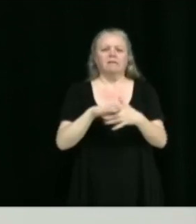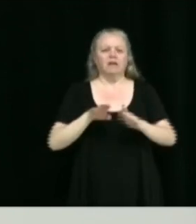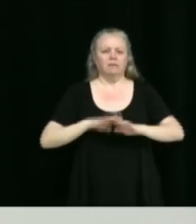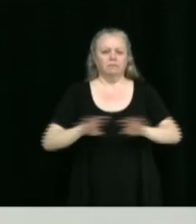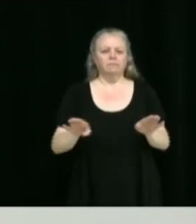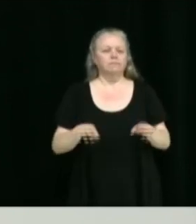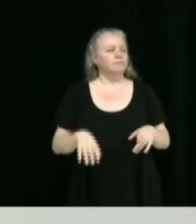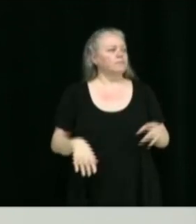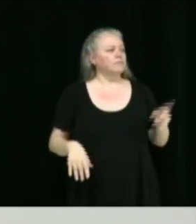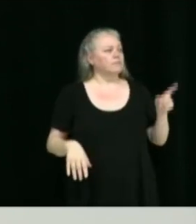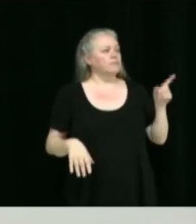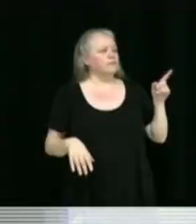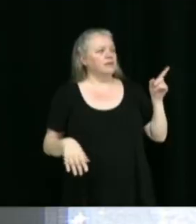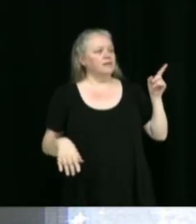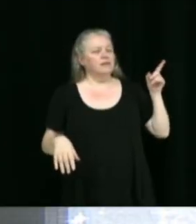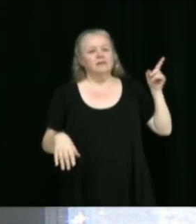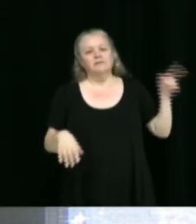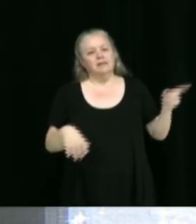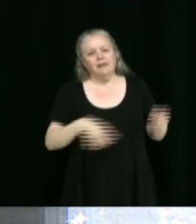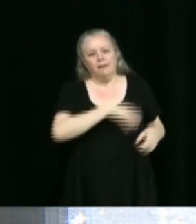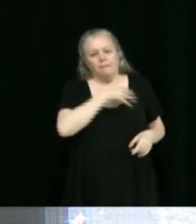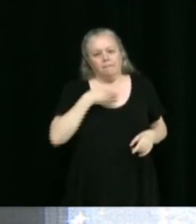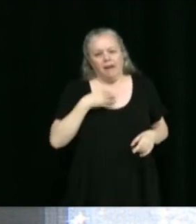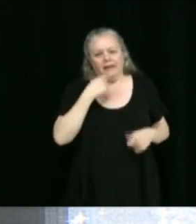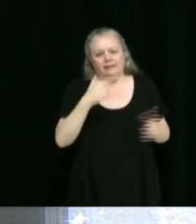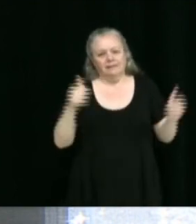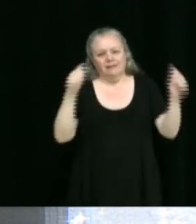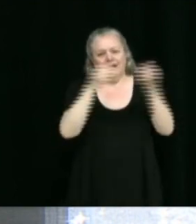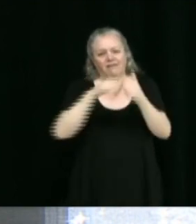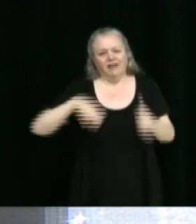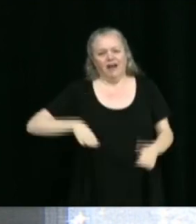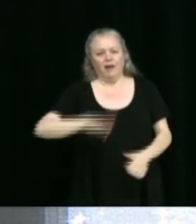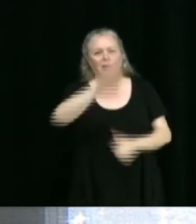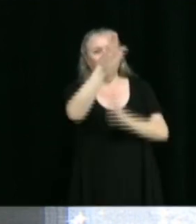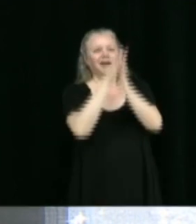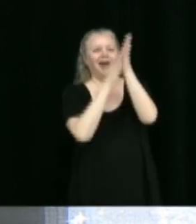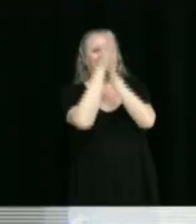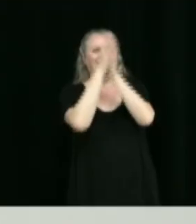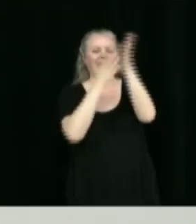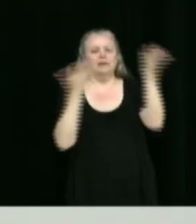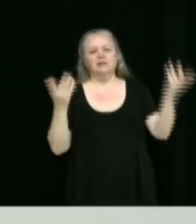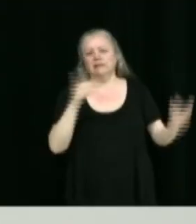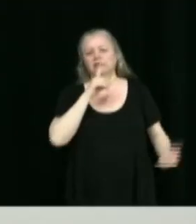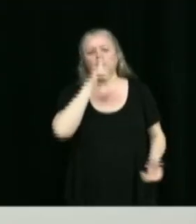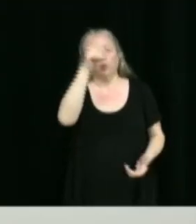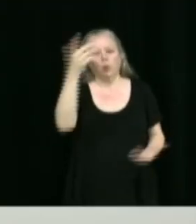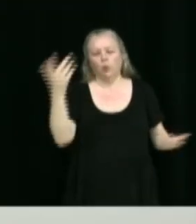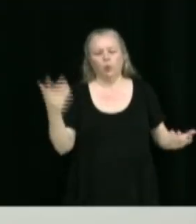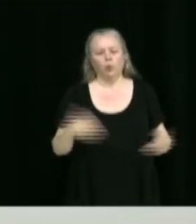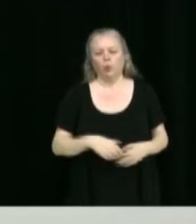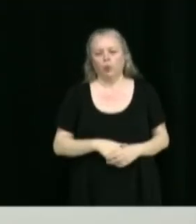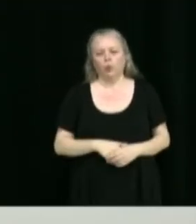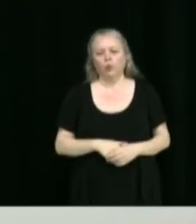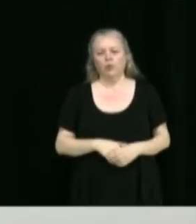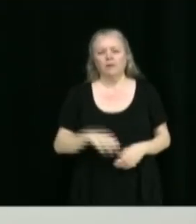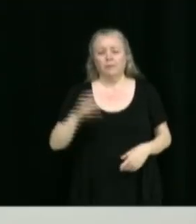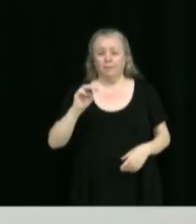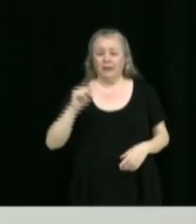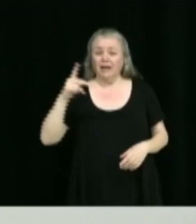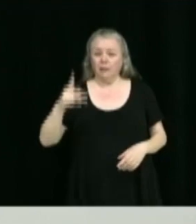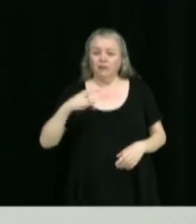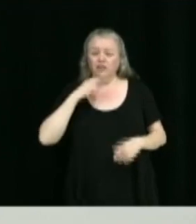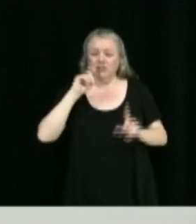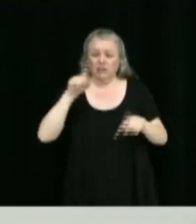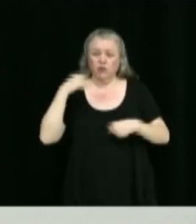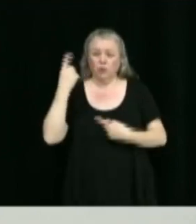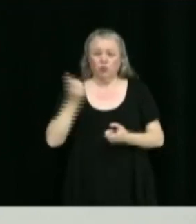Puis avec la côte, inévitablement, c'est sûr que ça... Exactement. Ça fait des années que ça dure. Puis je peux comprendre l'écoeurement des citoyens,